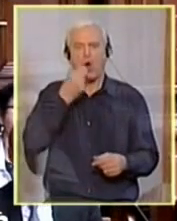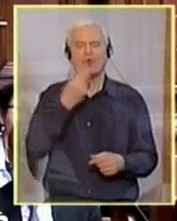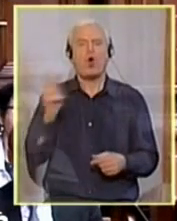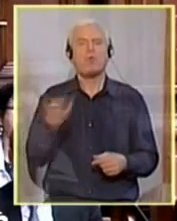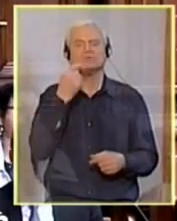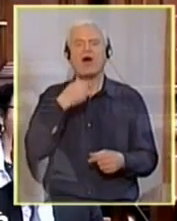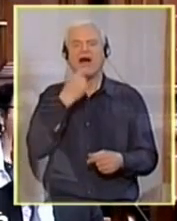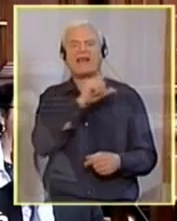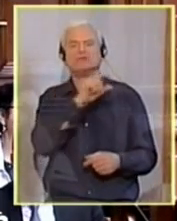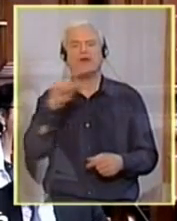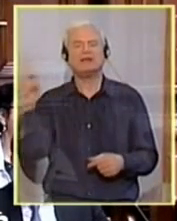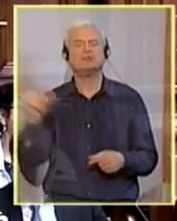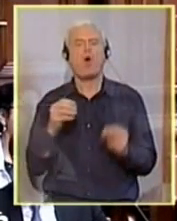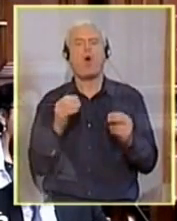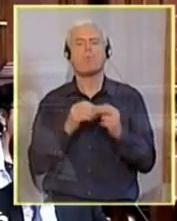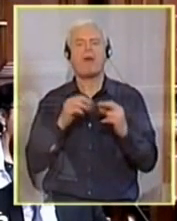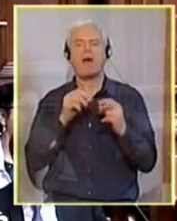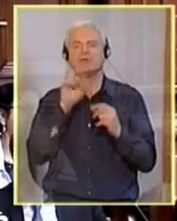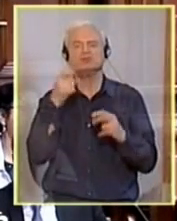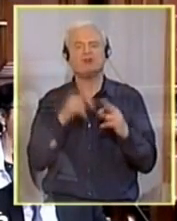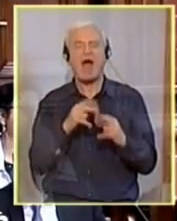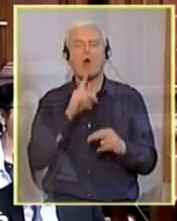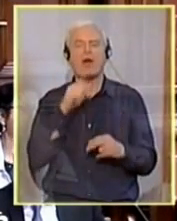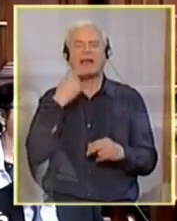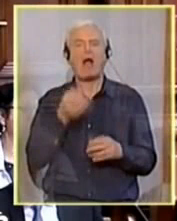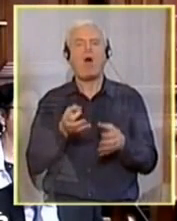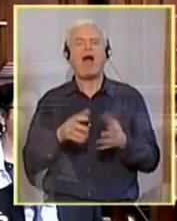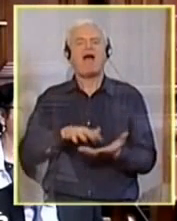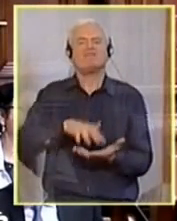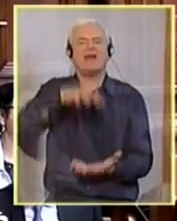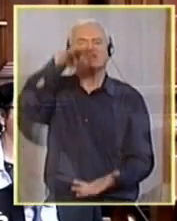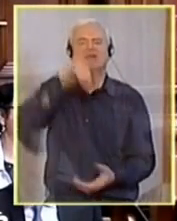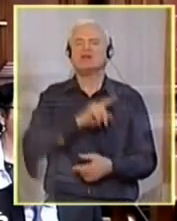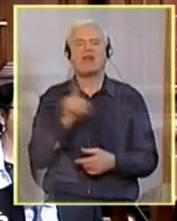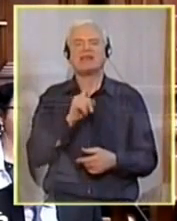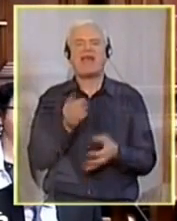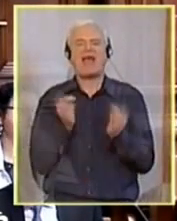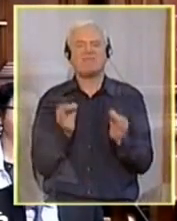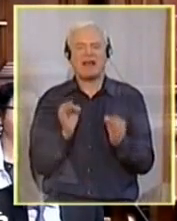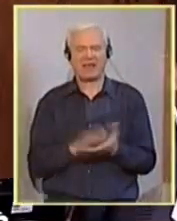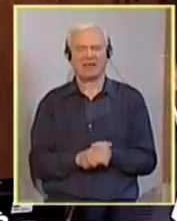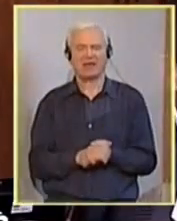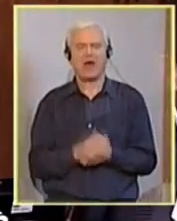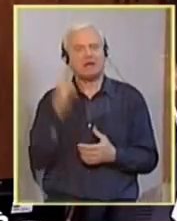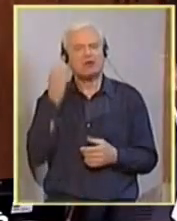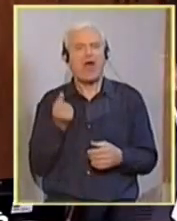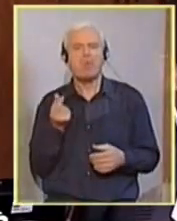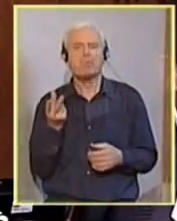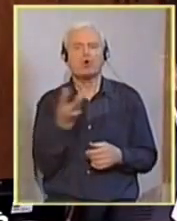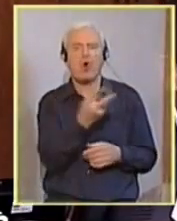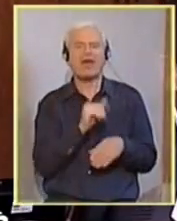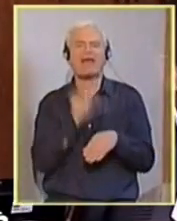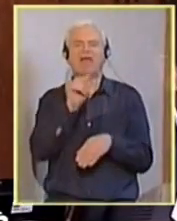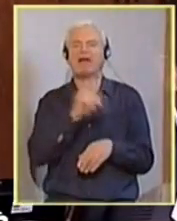Babića, koji je rekao kvantitet nije kvalitet. Gospodine Bečiću, pogrešili ste što